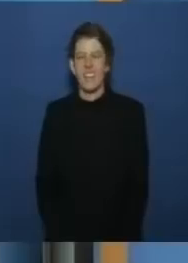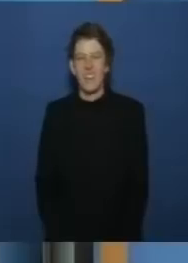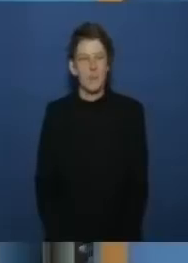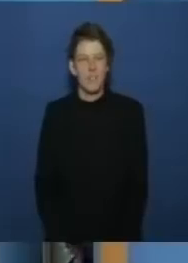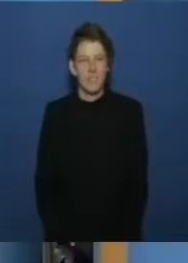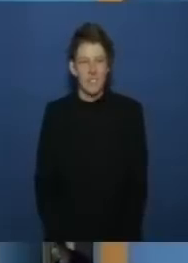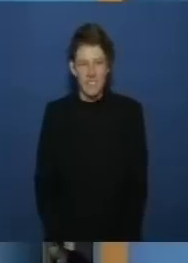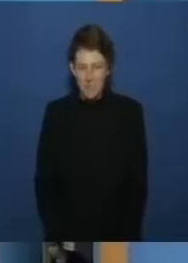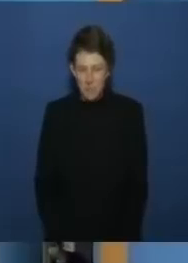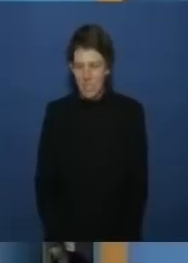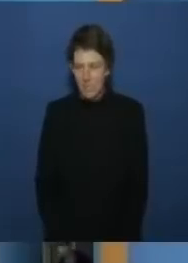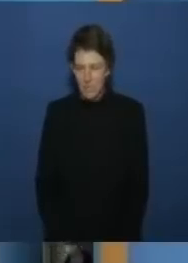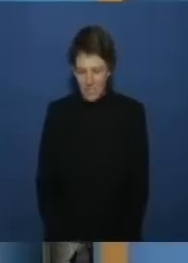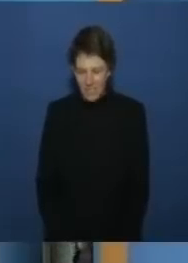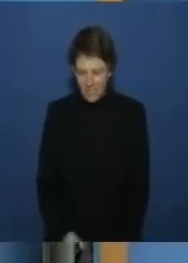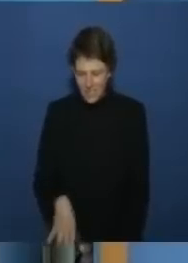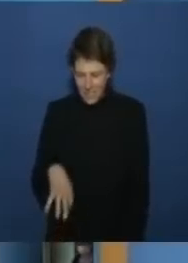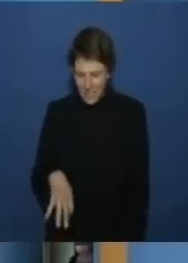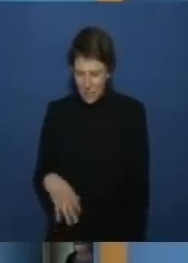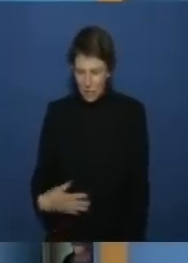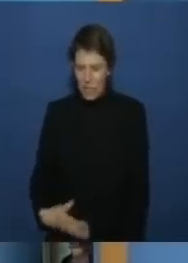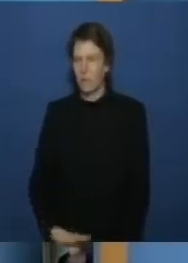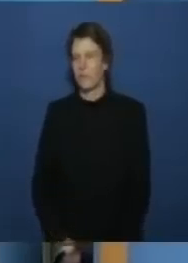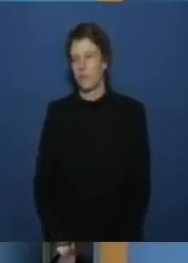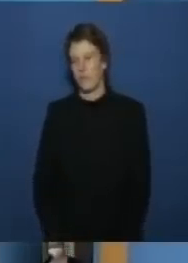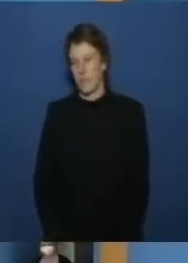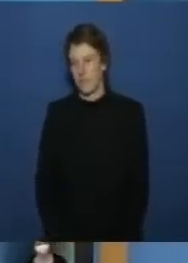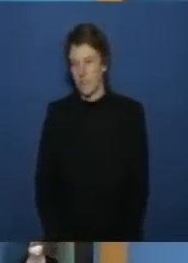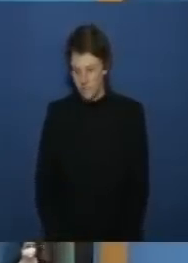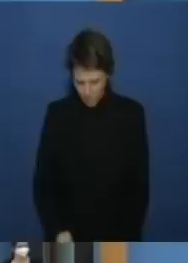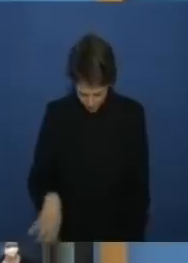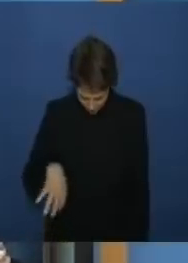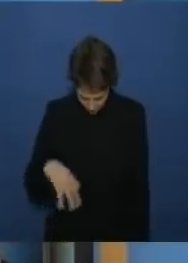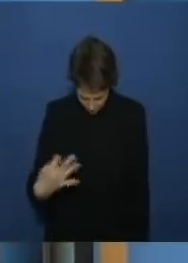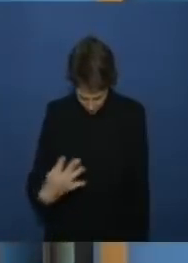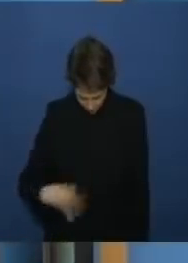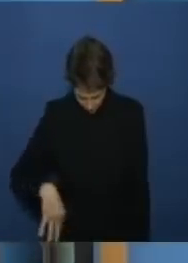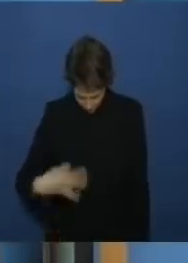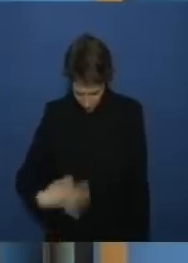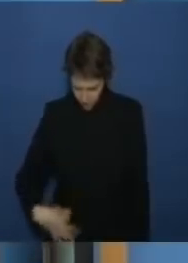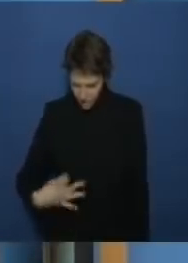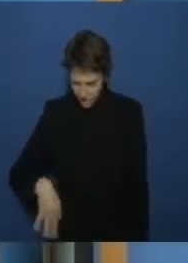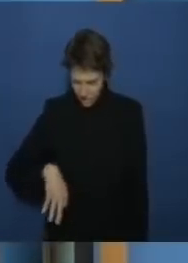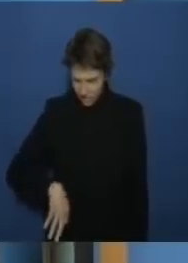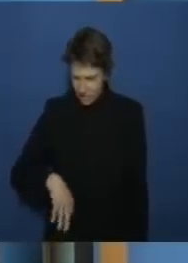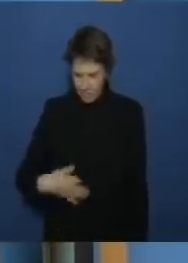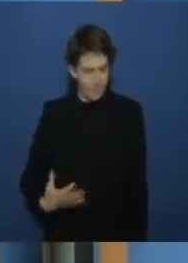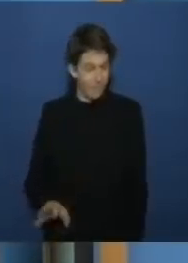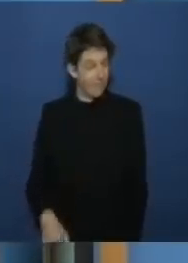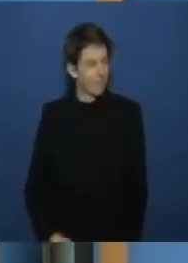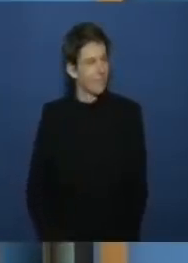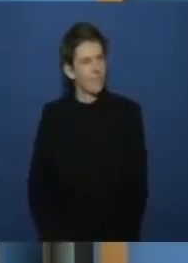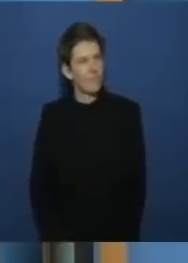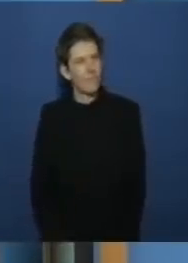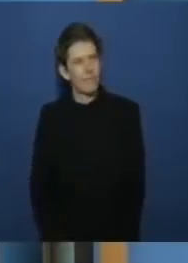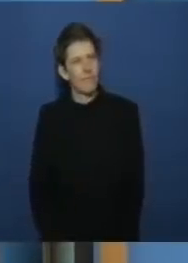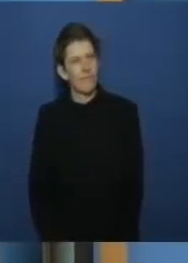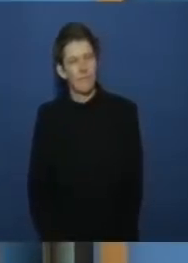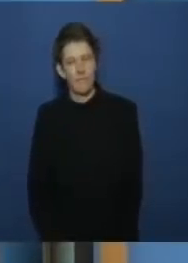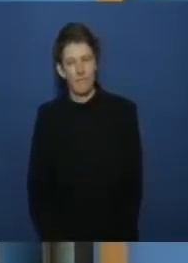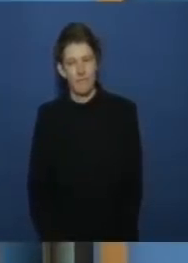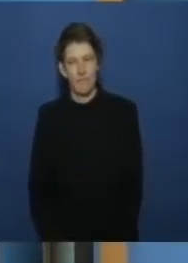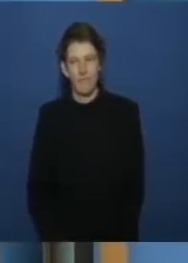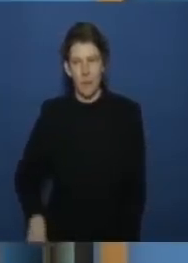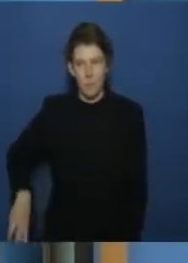sind betrug und abzocke bei den testzentren tür und tor geöffnet oder gibt es